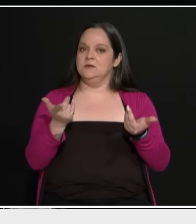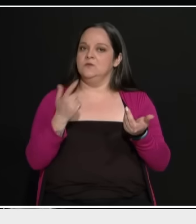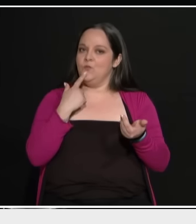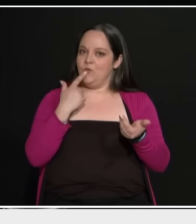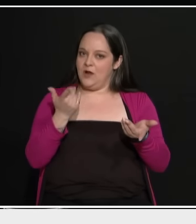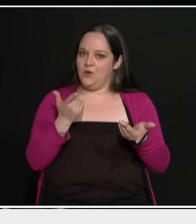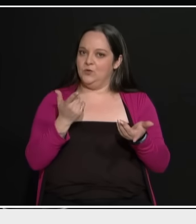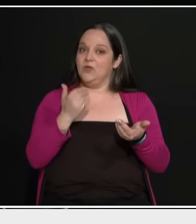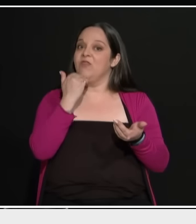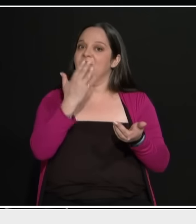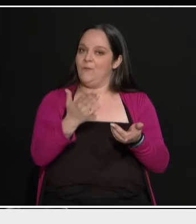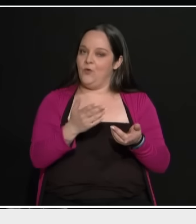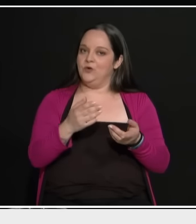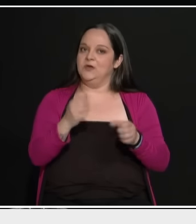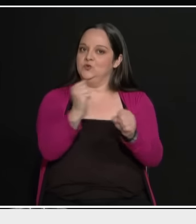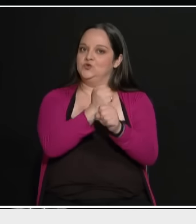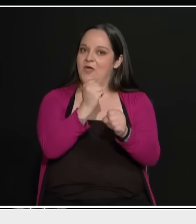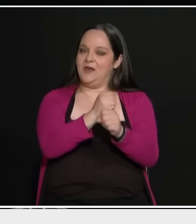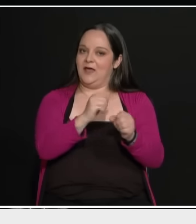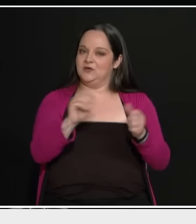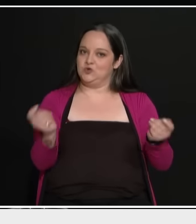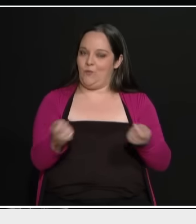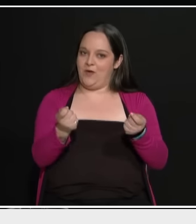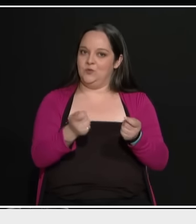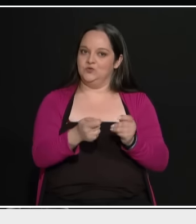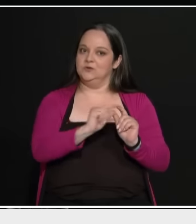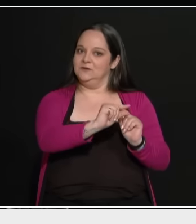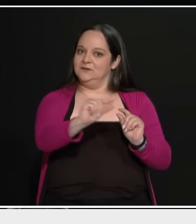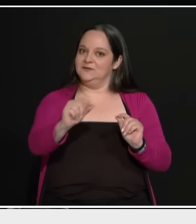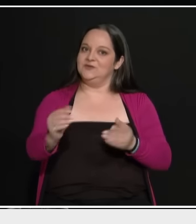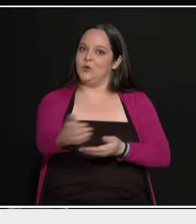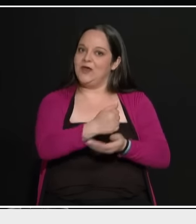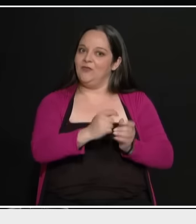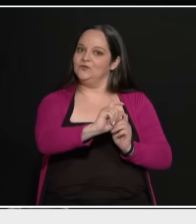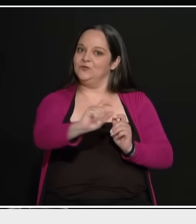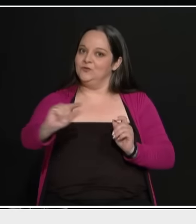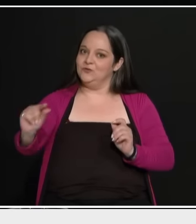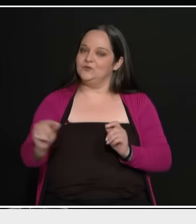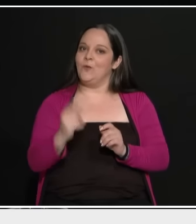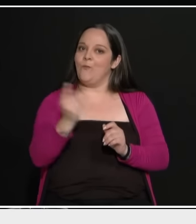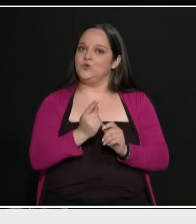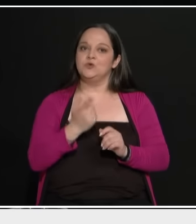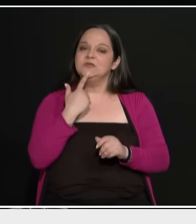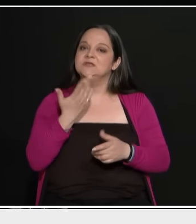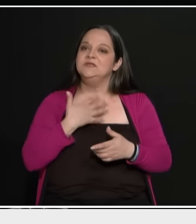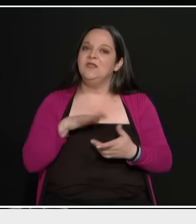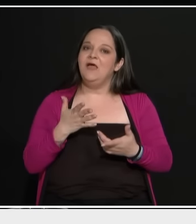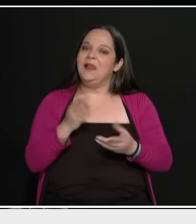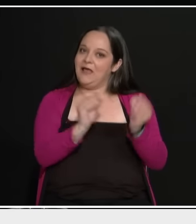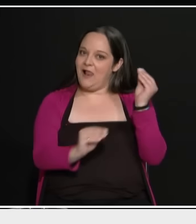στους εργαζομένους να κάνει παραχώρηση. Τι προτιμάει αυτή η εταιρεία. Να είναι μόνη της και να